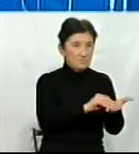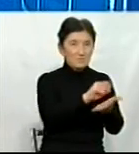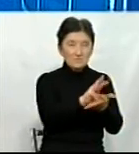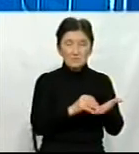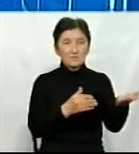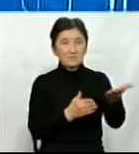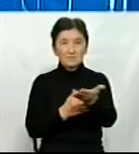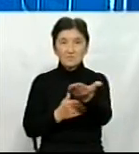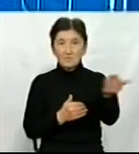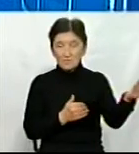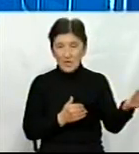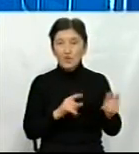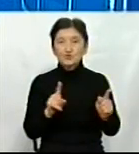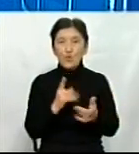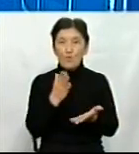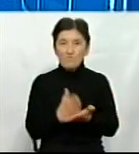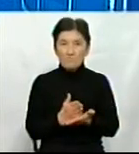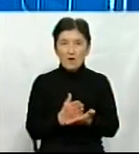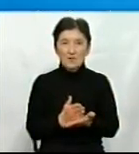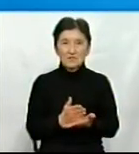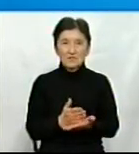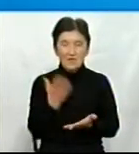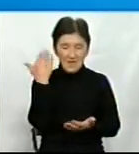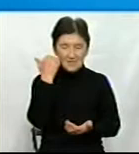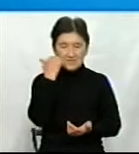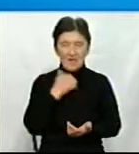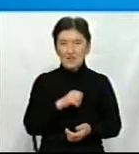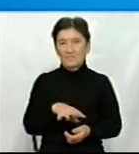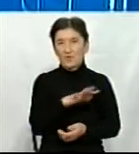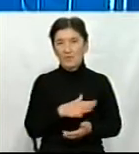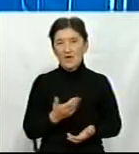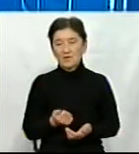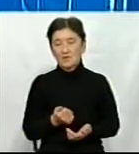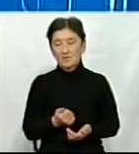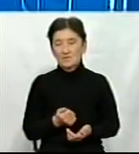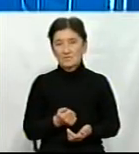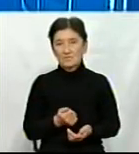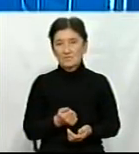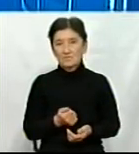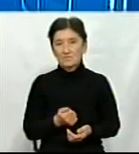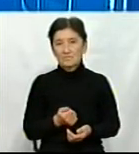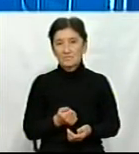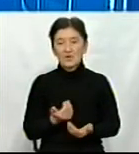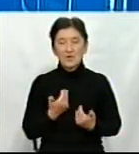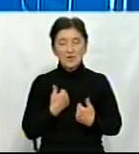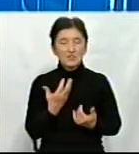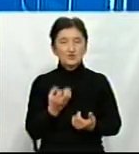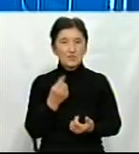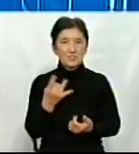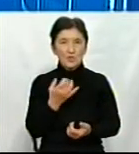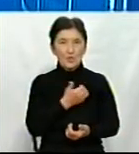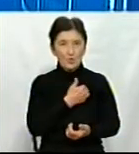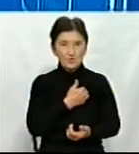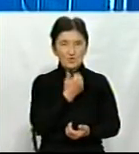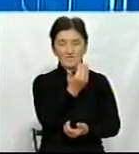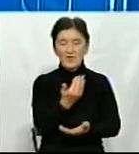відповідно, мають такий статус старої Європи. Пане Ігорю, я ще раз хочу нагадати, що ви